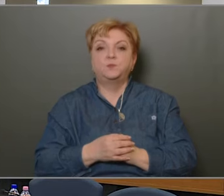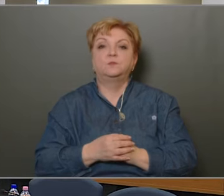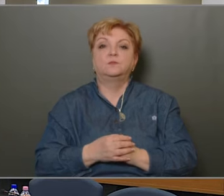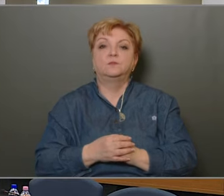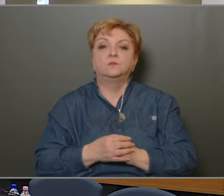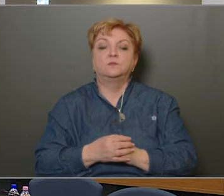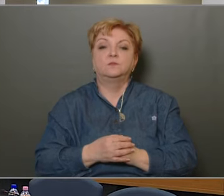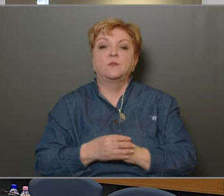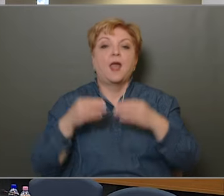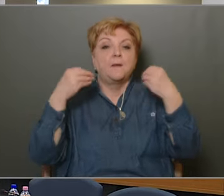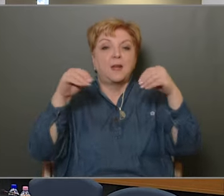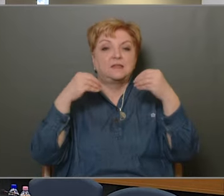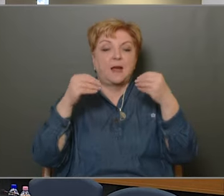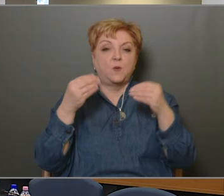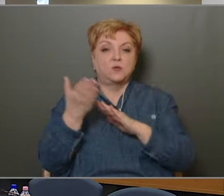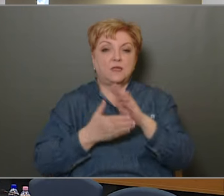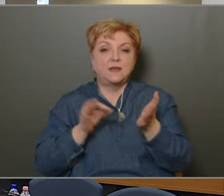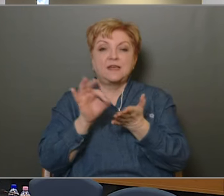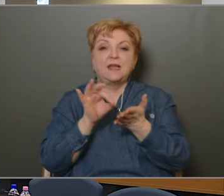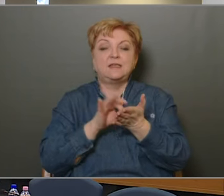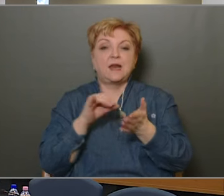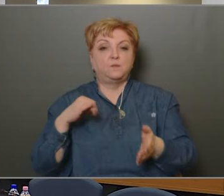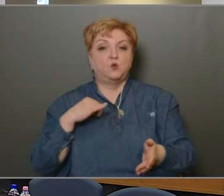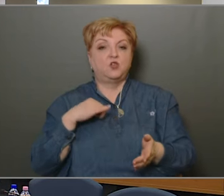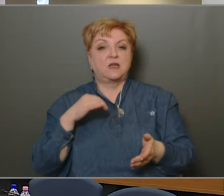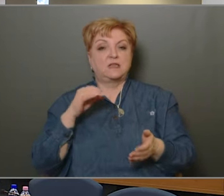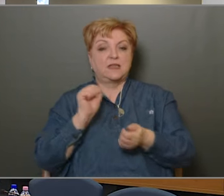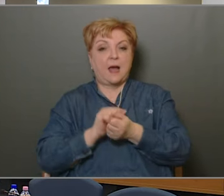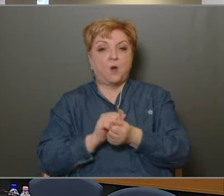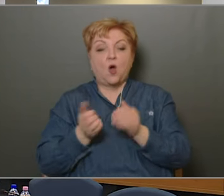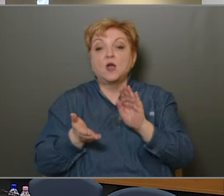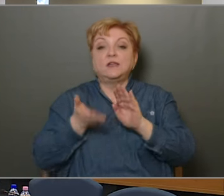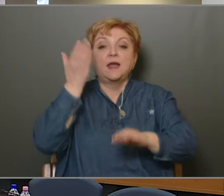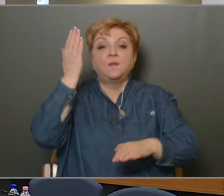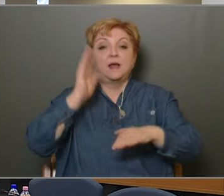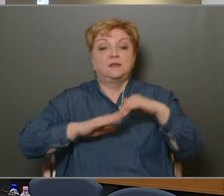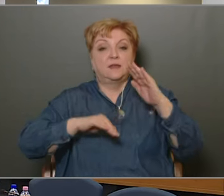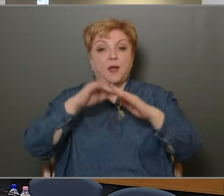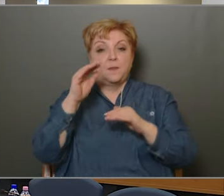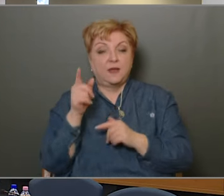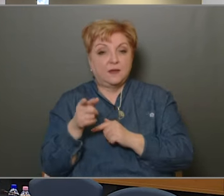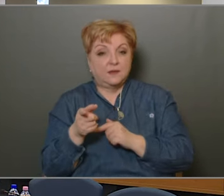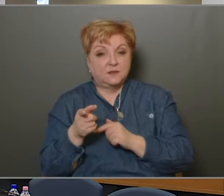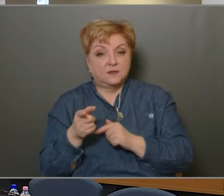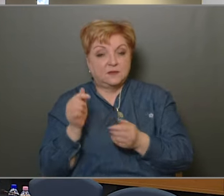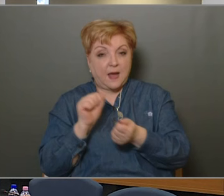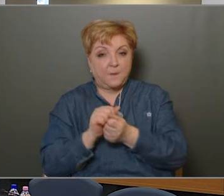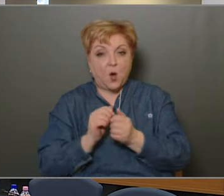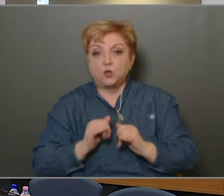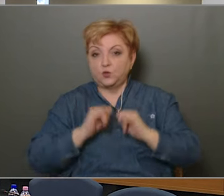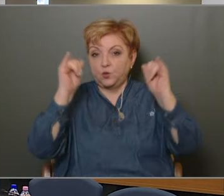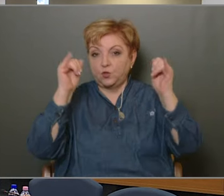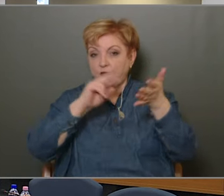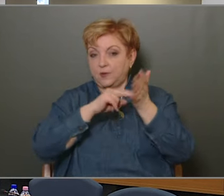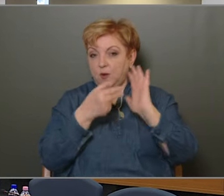úr A beszámoló szerint a regisztrált bűncselekmények száma és a kiemelten kezelt regisztrált bűncselekmények száma is nőtt a